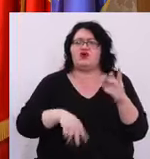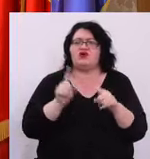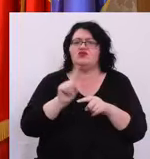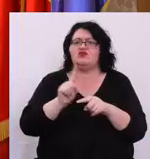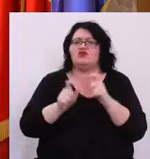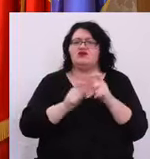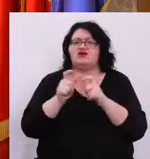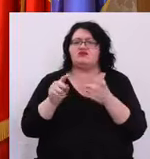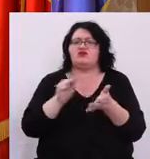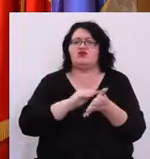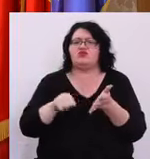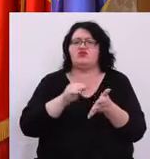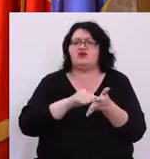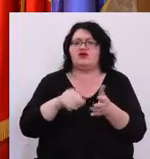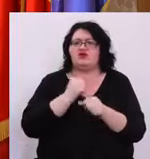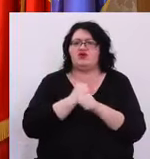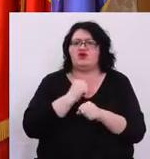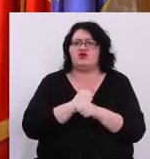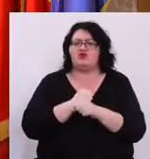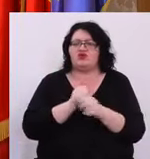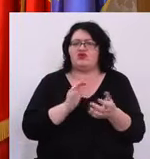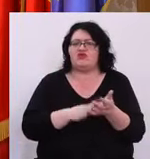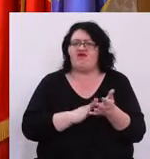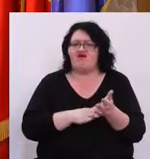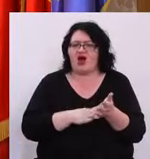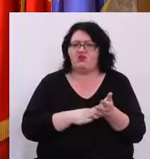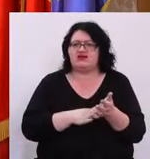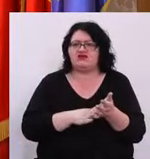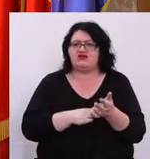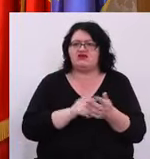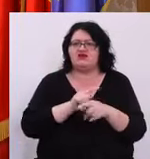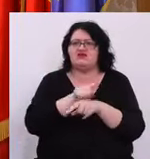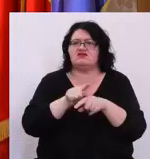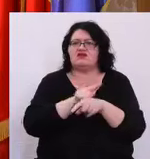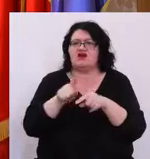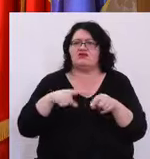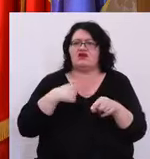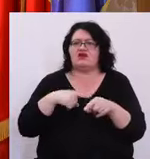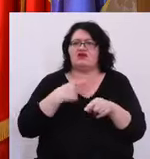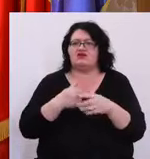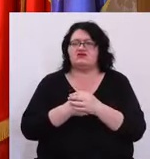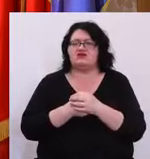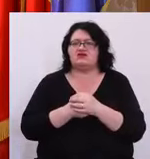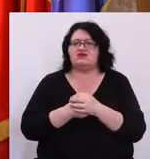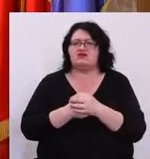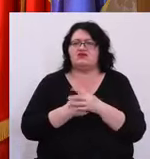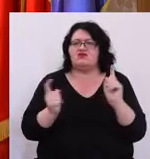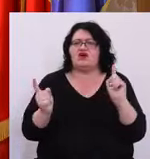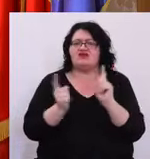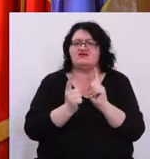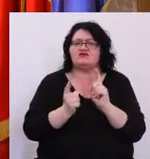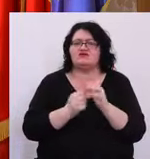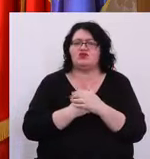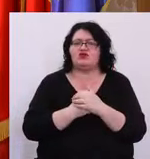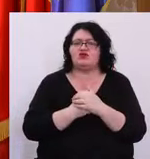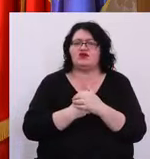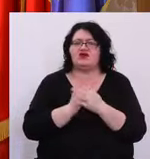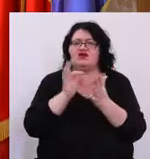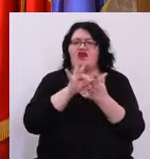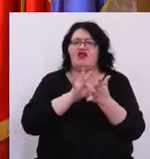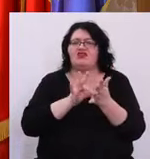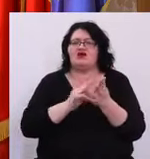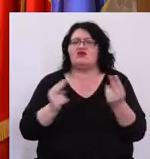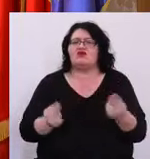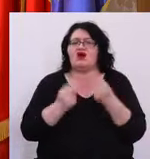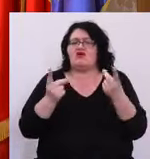de funcționari publici Și termenele vor fi mai strânse Deci calendarul